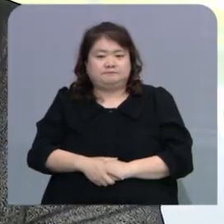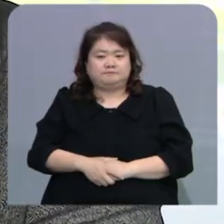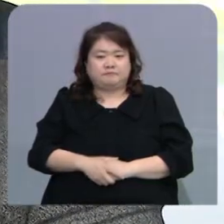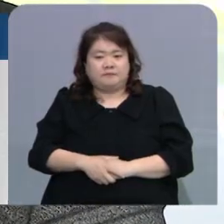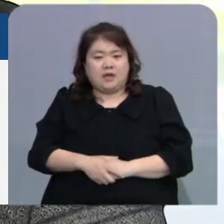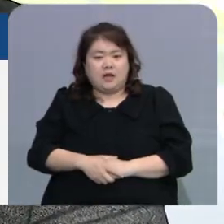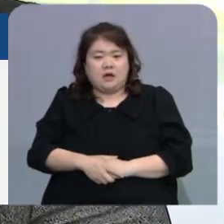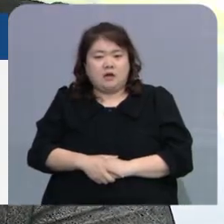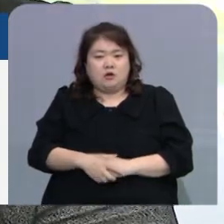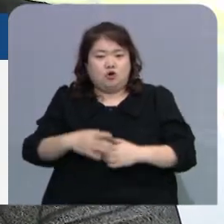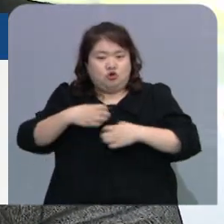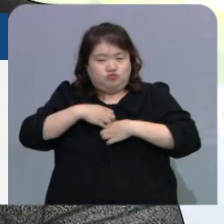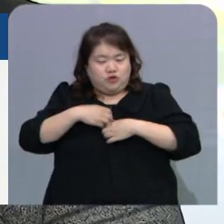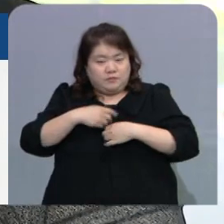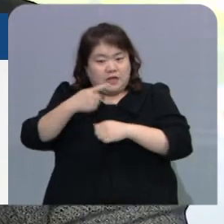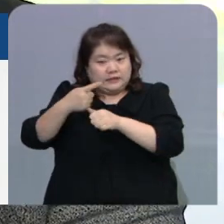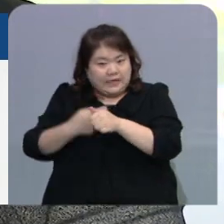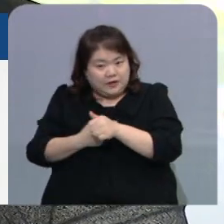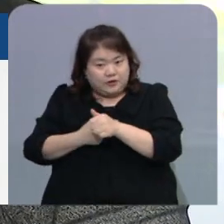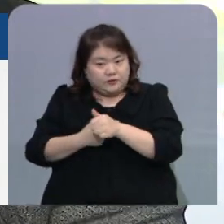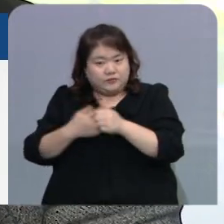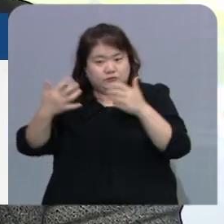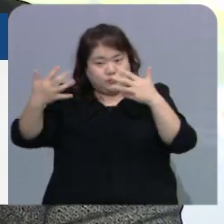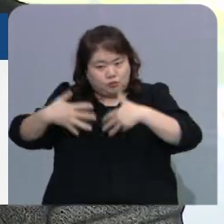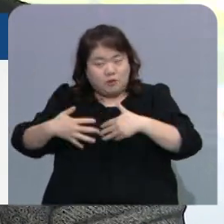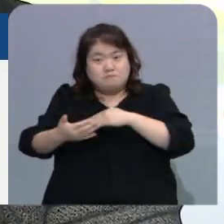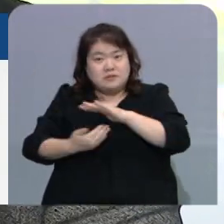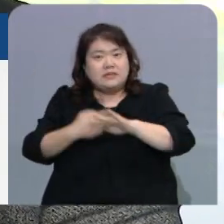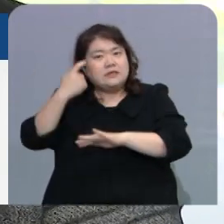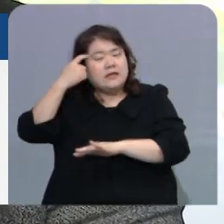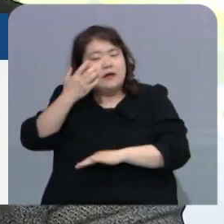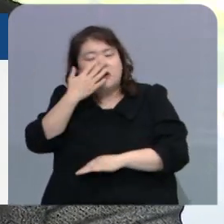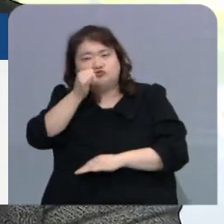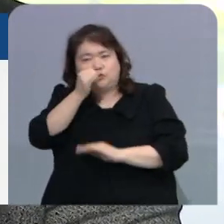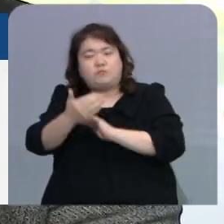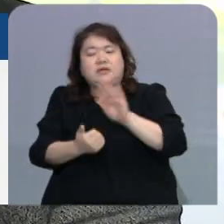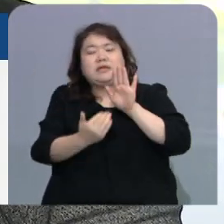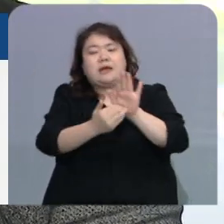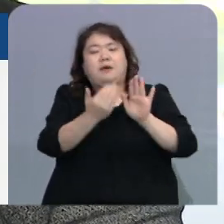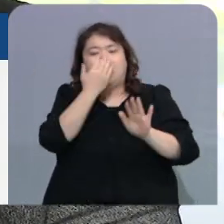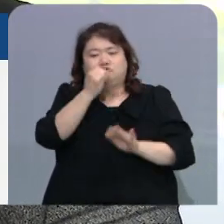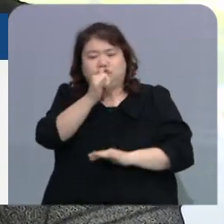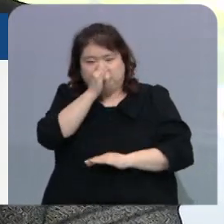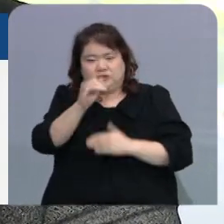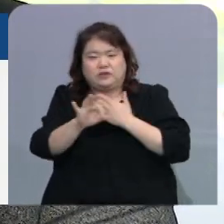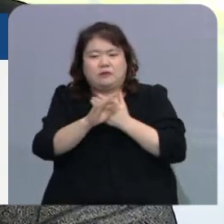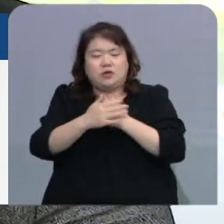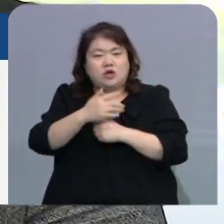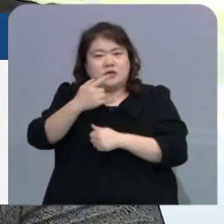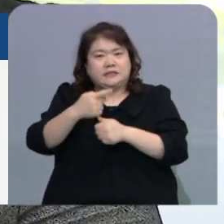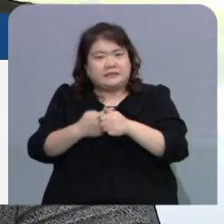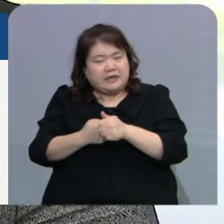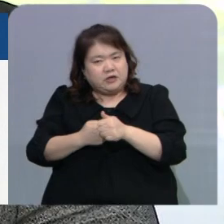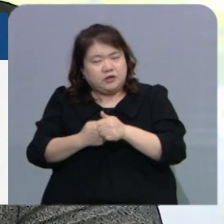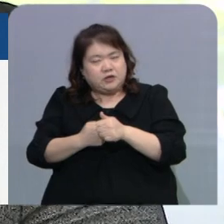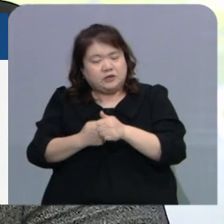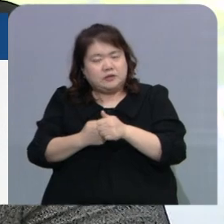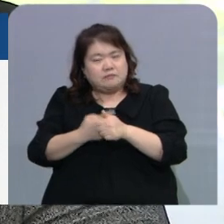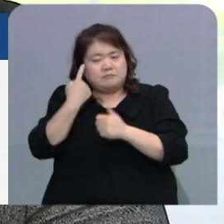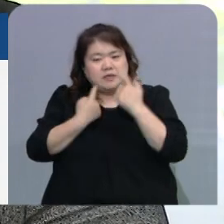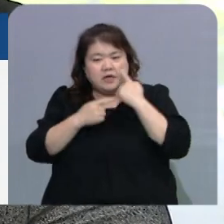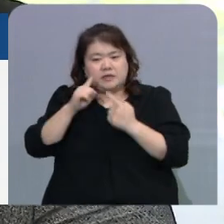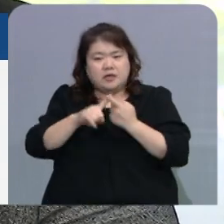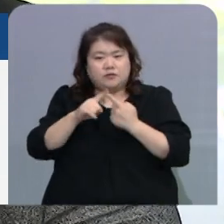조건을 미리 예상할 수 있었고 사전에 예방할 수 있었다면 그러한 자연역 기업은 사실